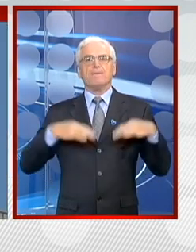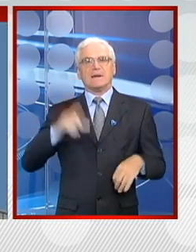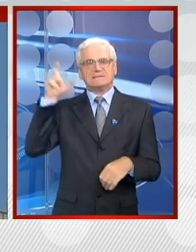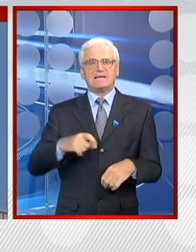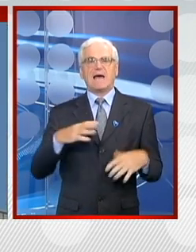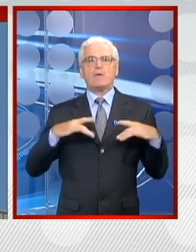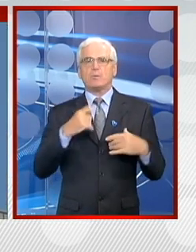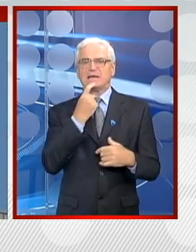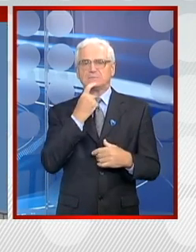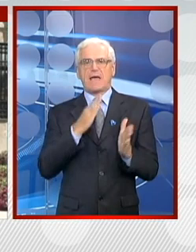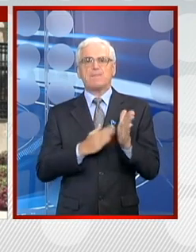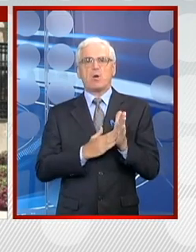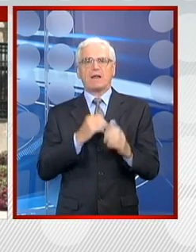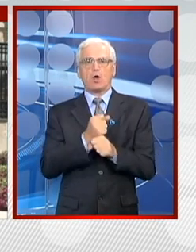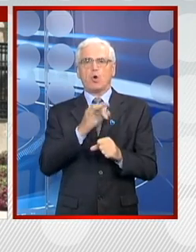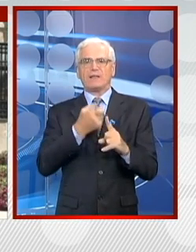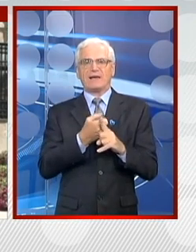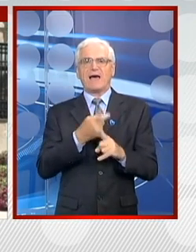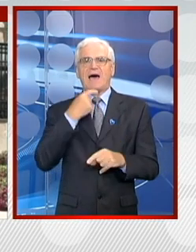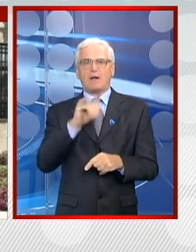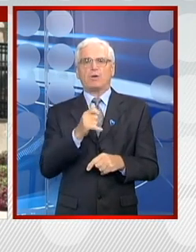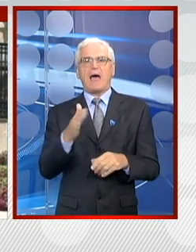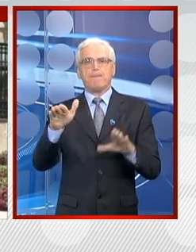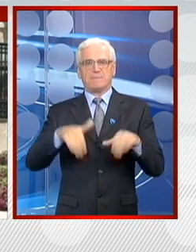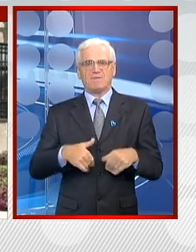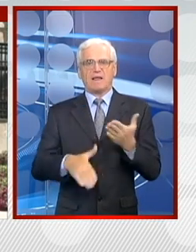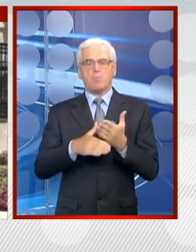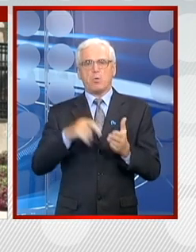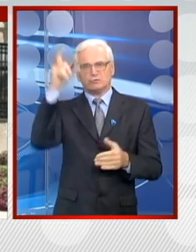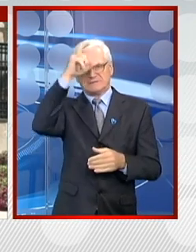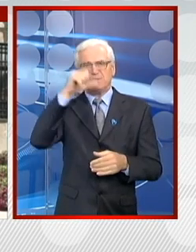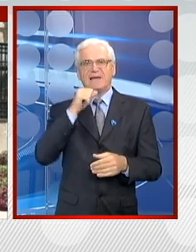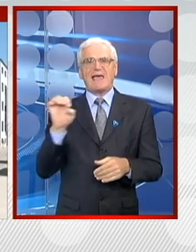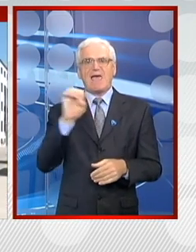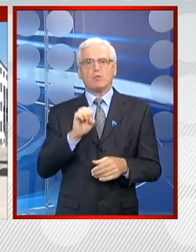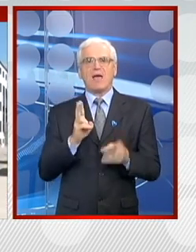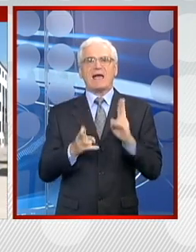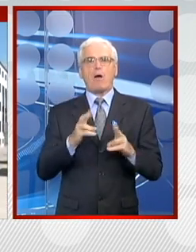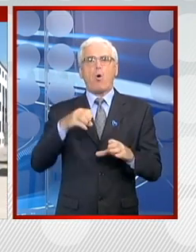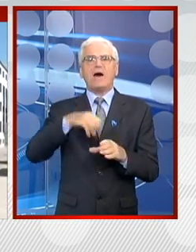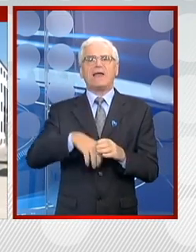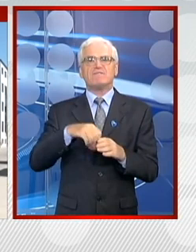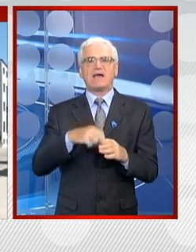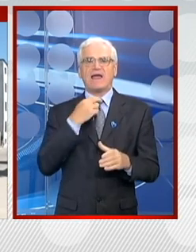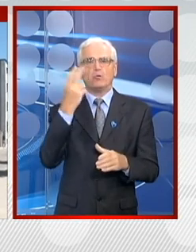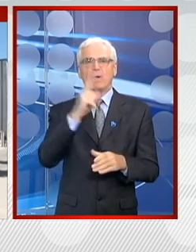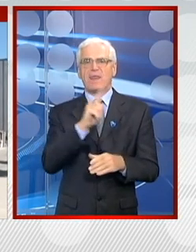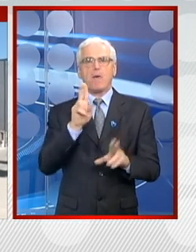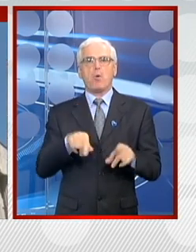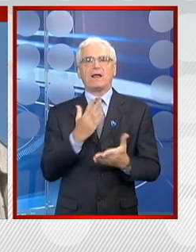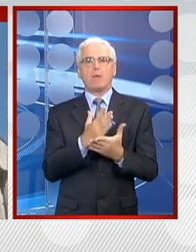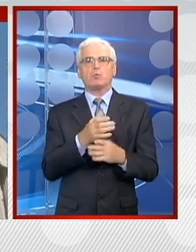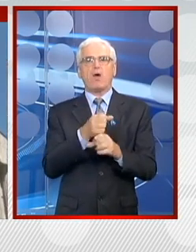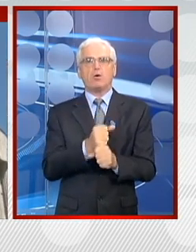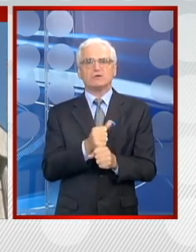Predsjednik Republike Srpske, Milored Dodik, izjavio je da prihvata pomoć Srbije i Evrope kako referendum ne bi morao da